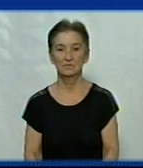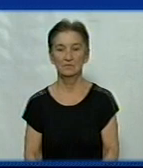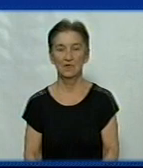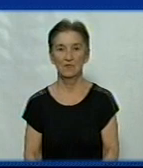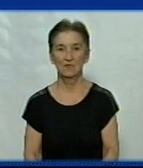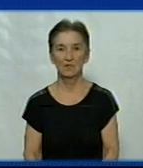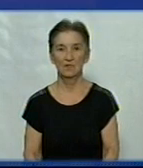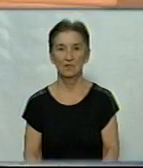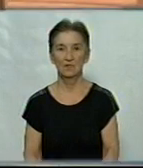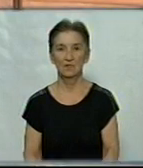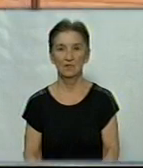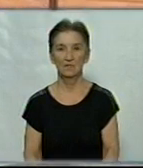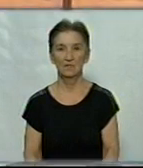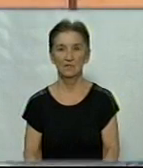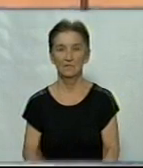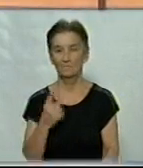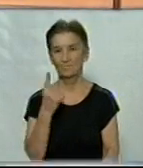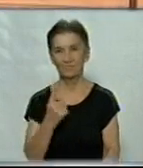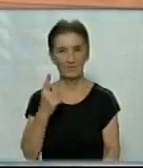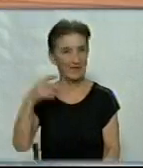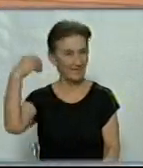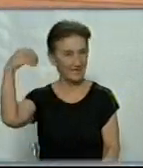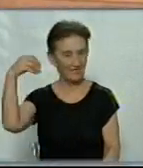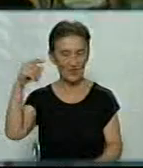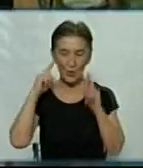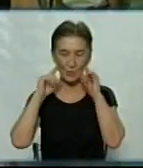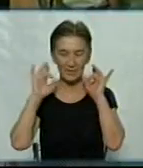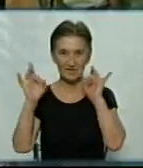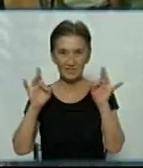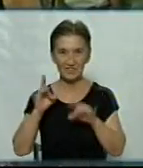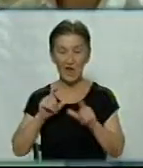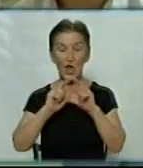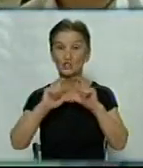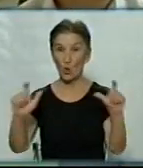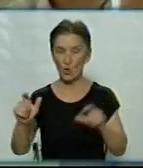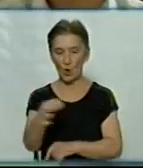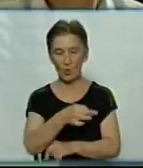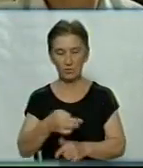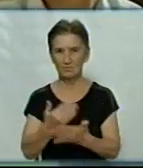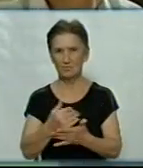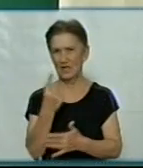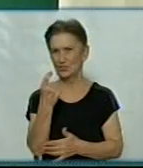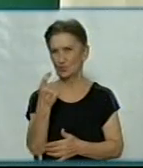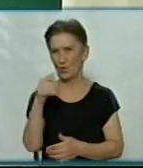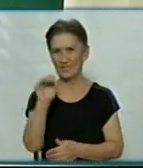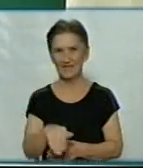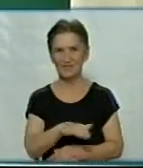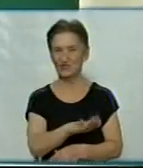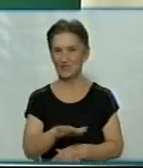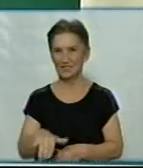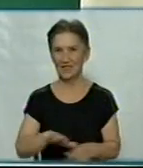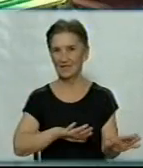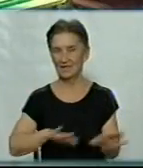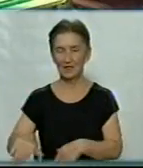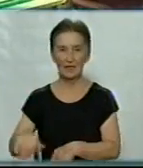МУЗЫКАЛЬНАЯ ЗАСТАВКА Перший дзвінок пролунав у школах області за партий сіли майже 100 тисяч дітей. Перший